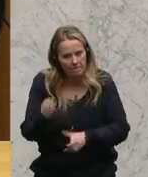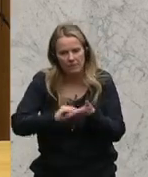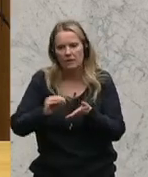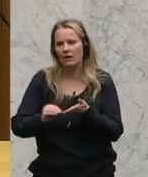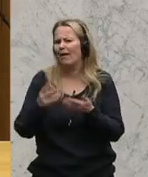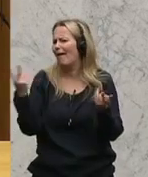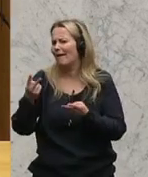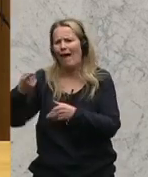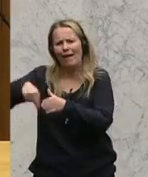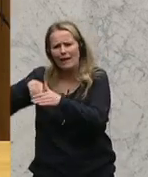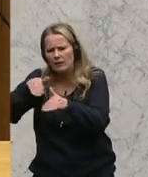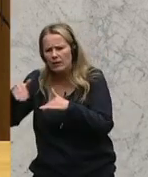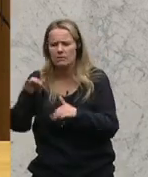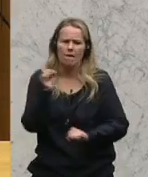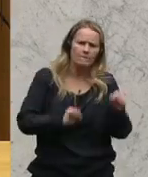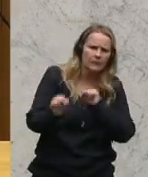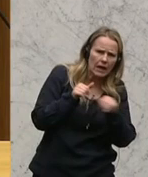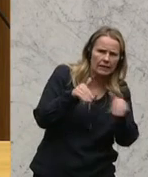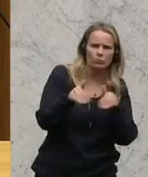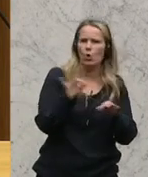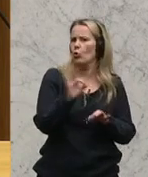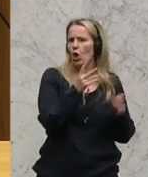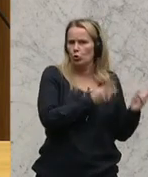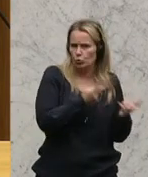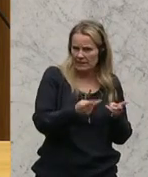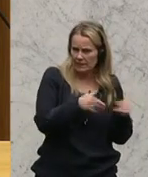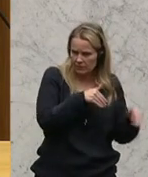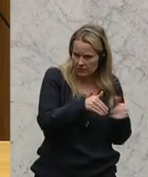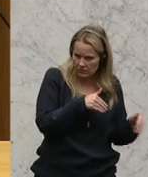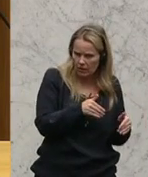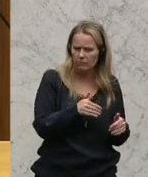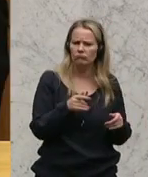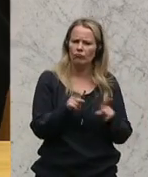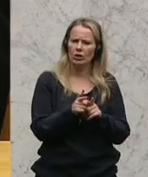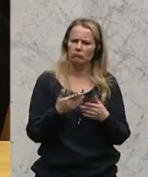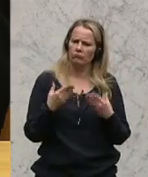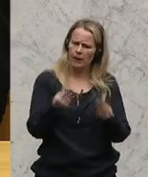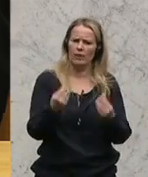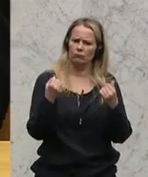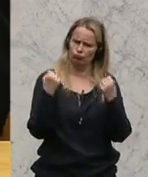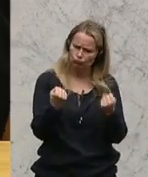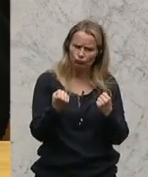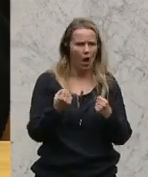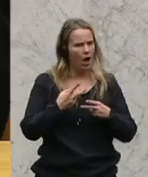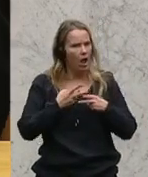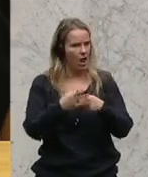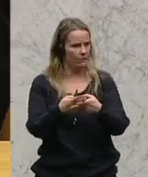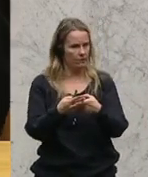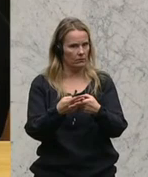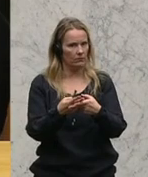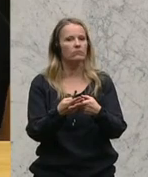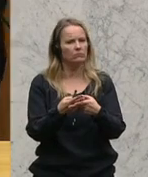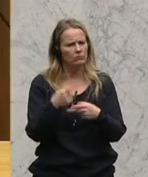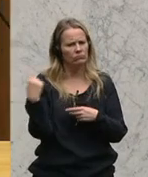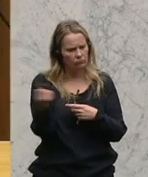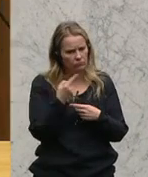egal ob es im Innenministerium, im Verteidigungsministerium oder bei der Justiz ist, den Rücken zu stärken, Ihnen zu helfen, weil Sie